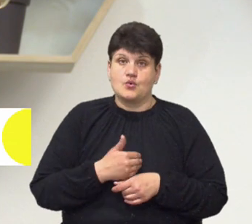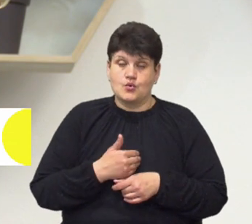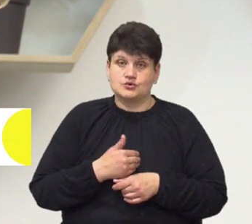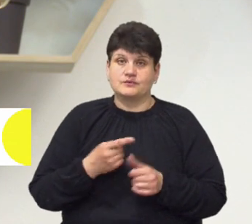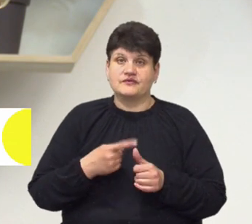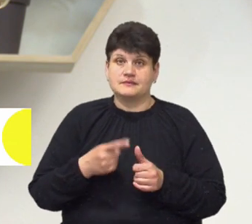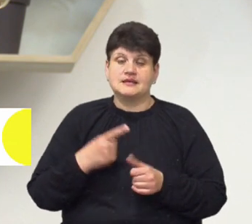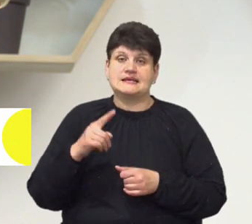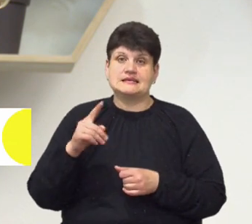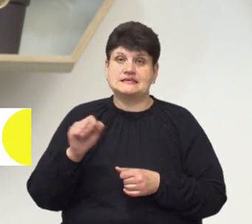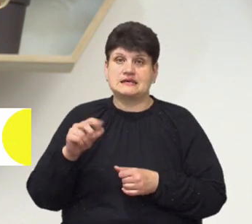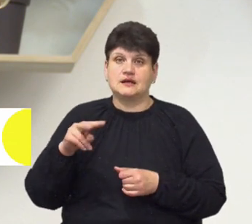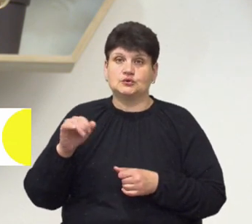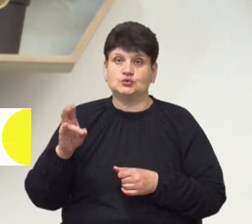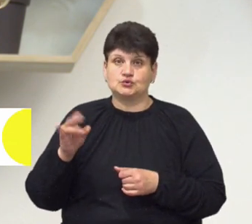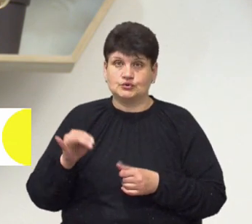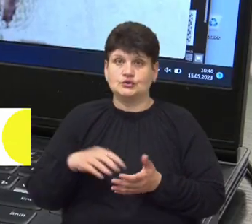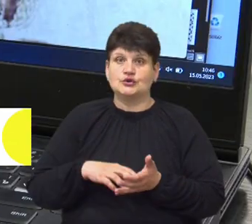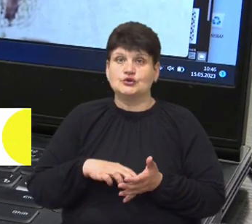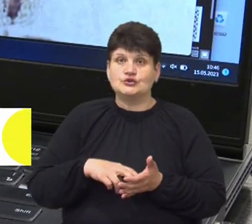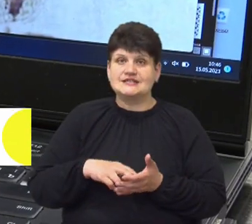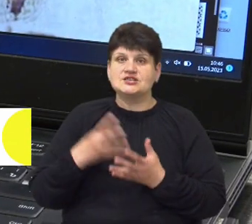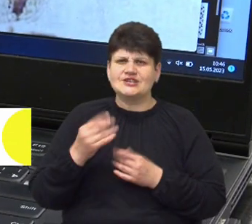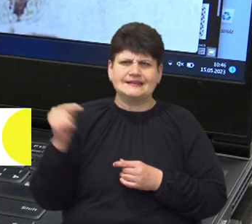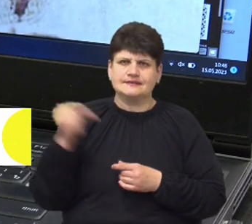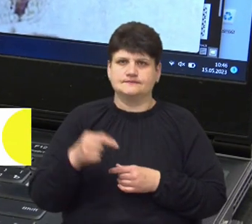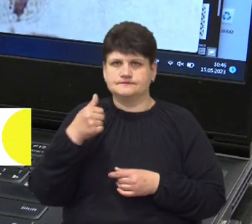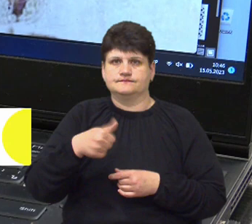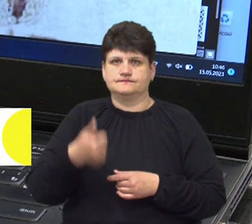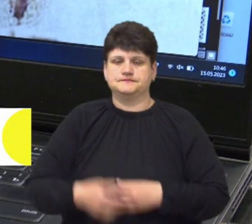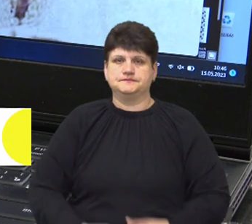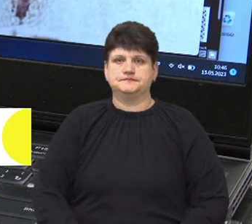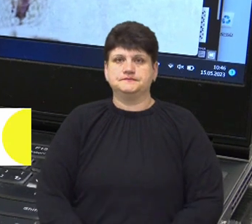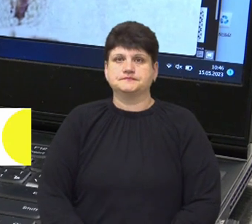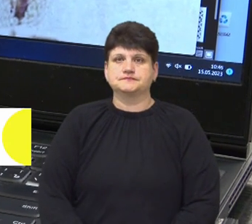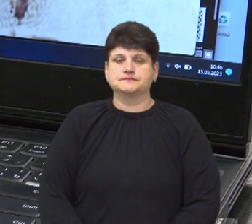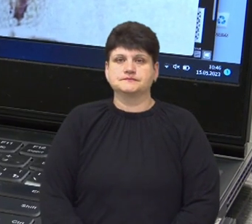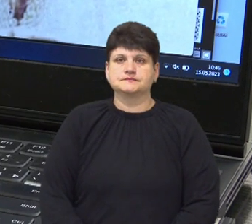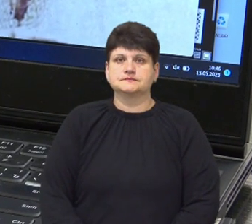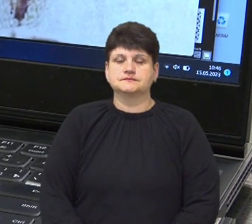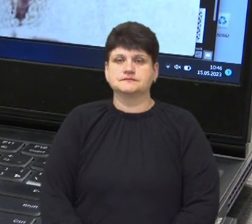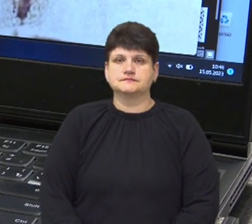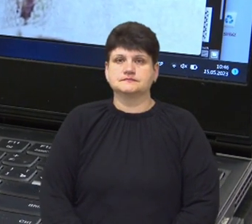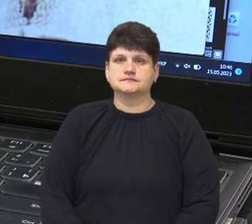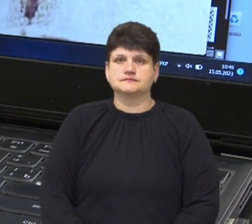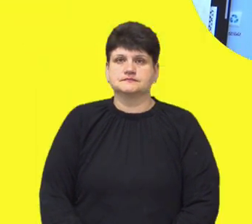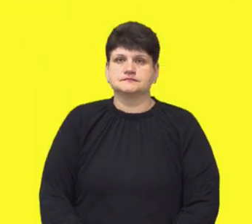Залужного, щоб вони тросилися тисячоліття». Лілія Лобор, Оксана Галіяш, Суспільне новини, Тернопіль.